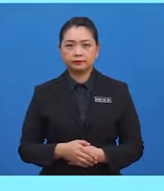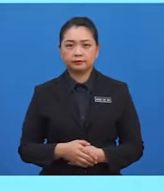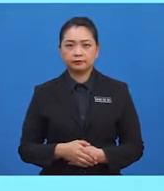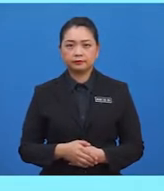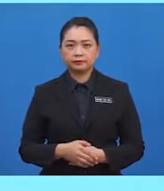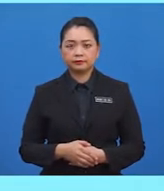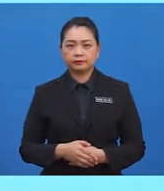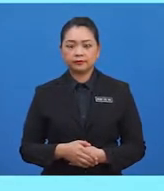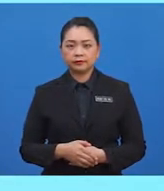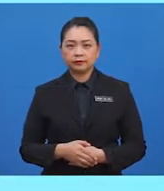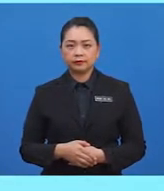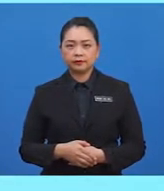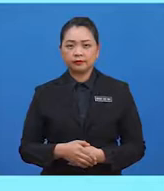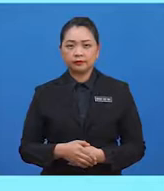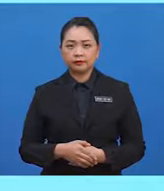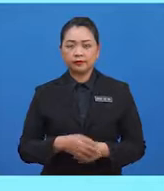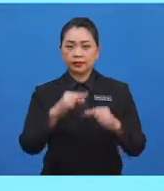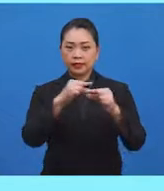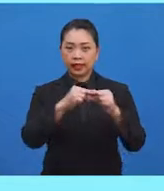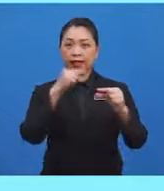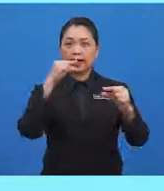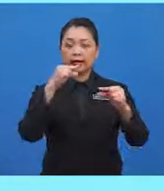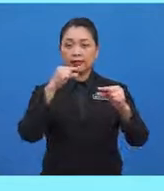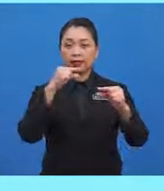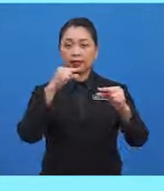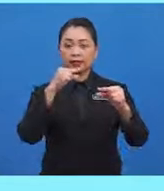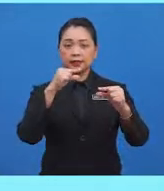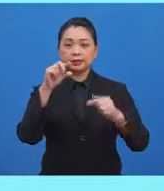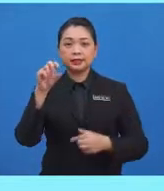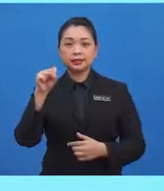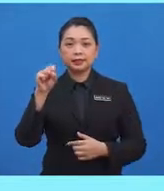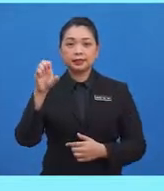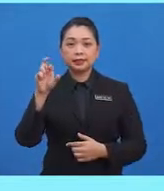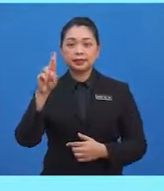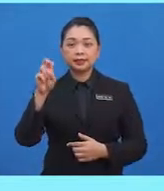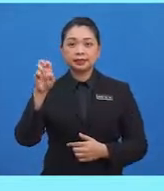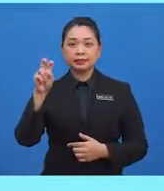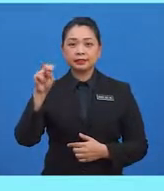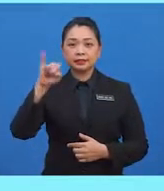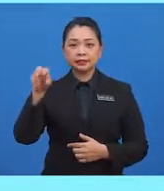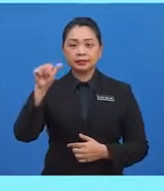garisan selari. Lihat kepada demonstrasi ini.